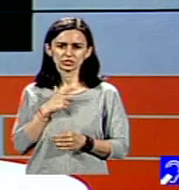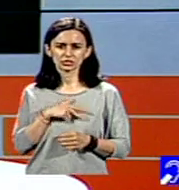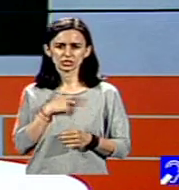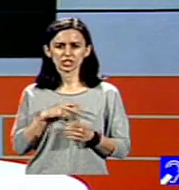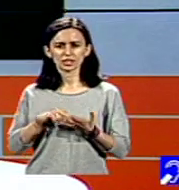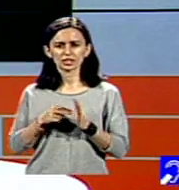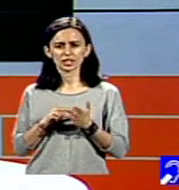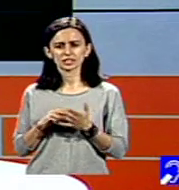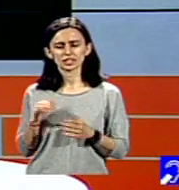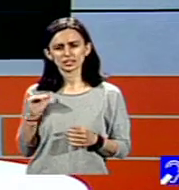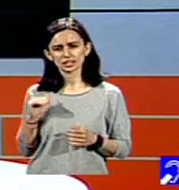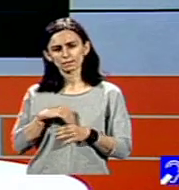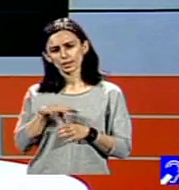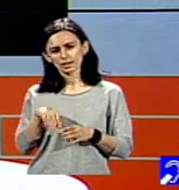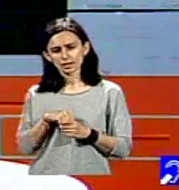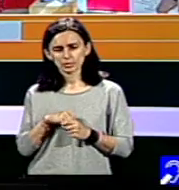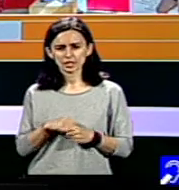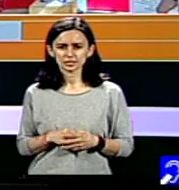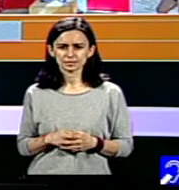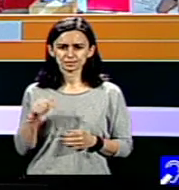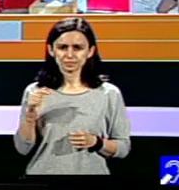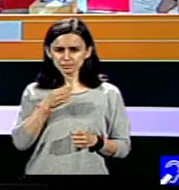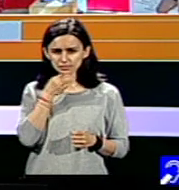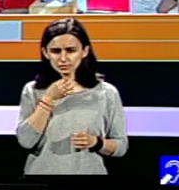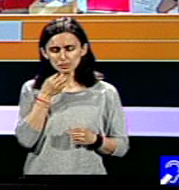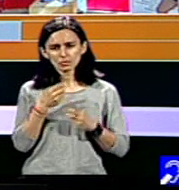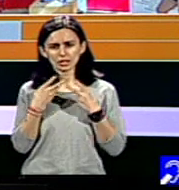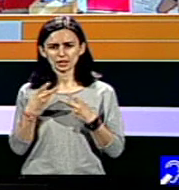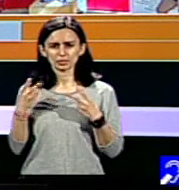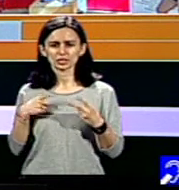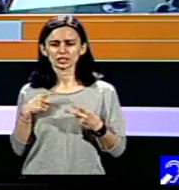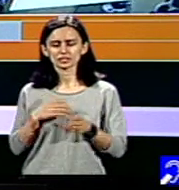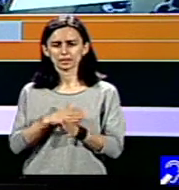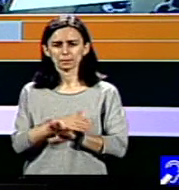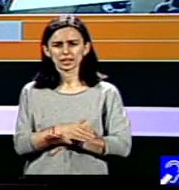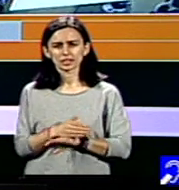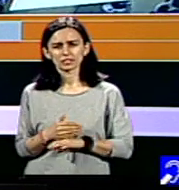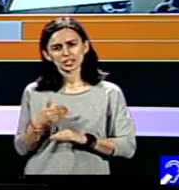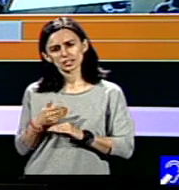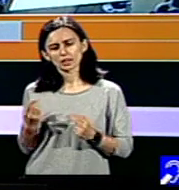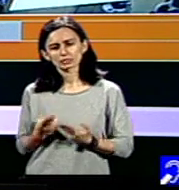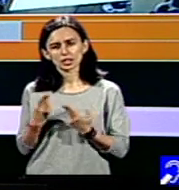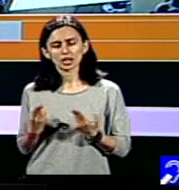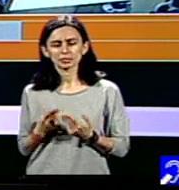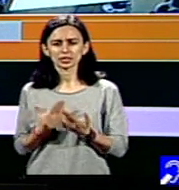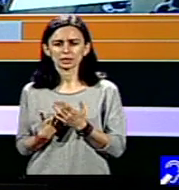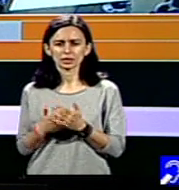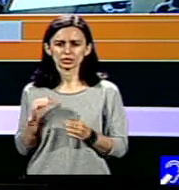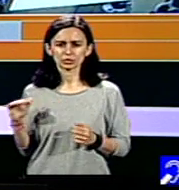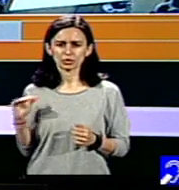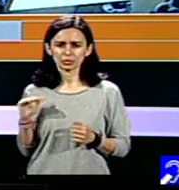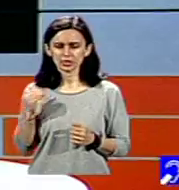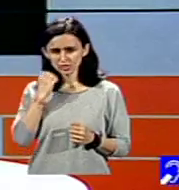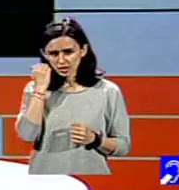organizate de către părinți și tu spuneai cât de importantă e intervenția, timpurie pentru acești copii, despre faptul că atunci când ați revenit în